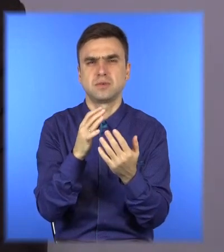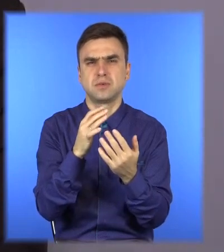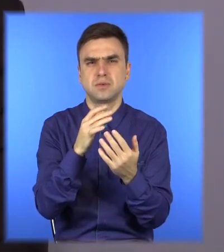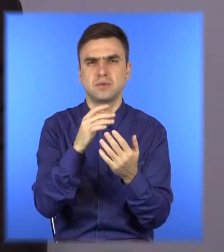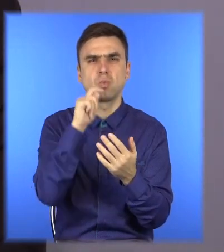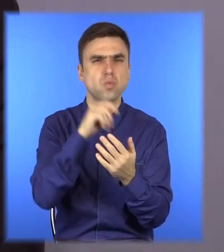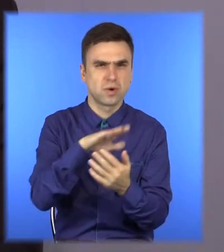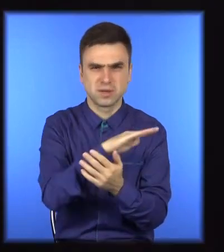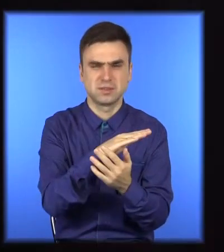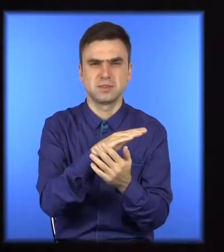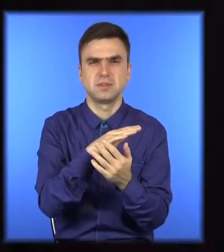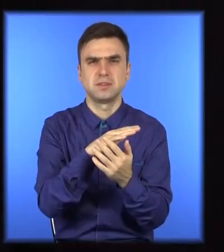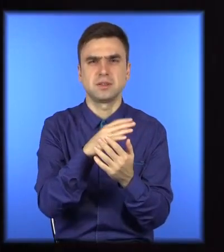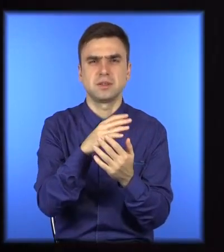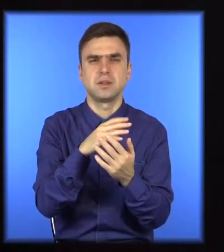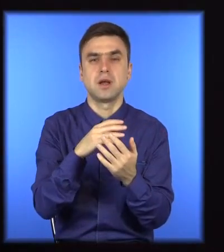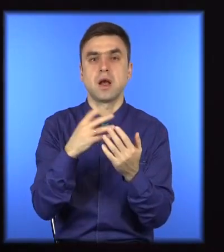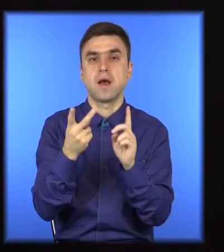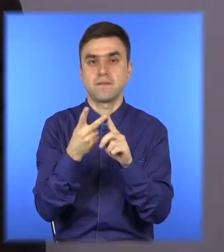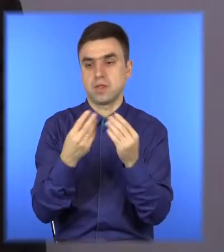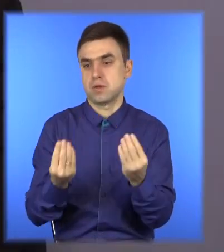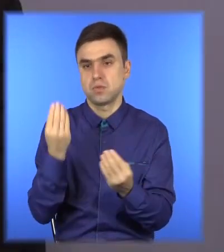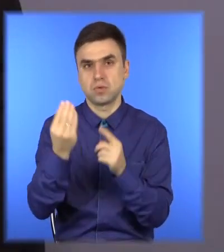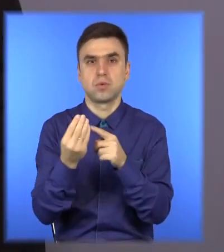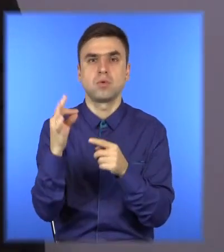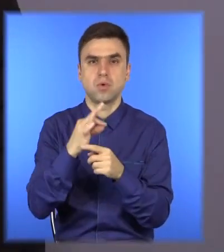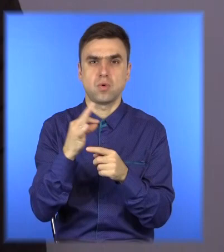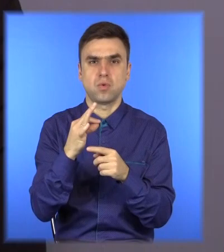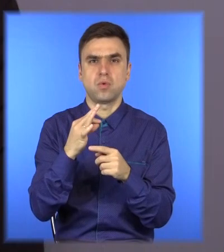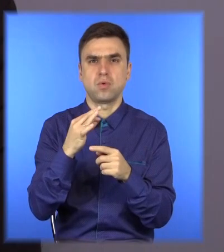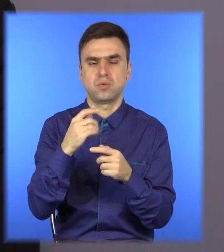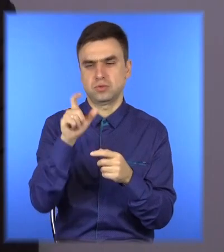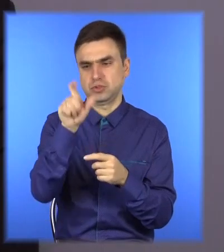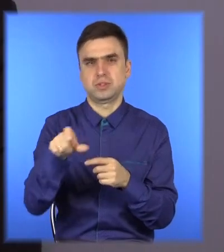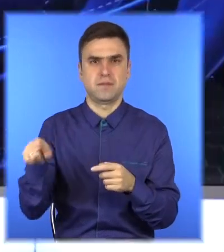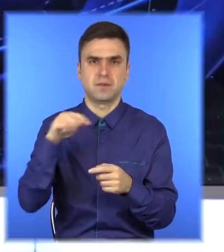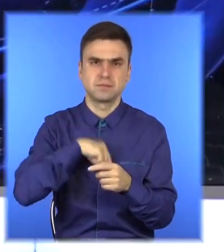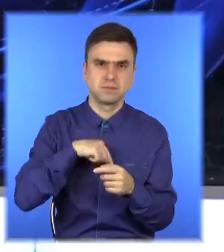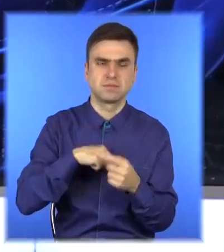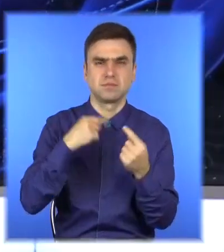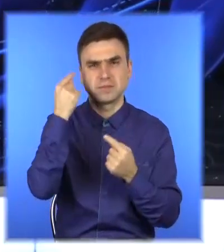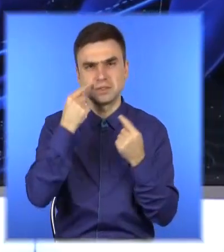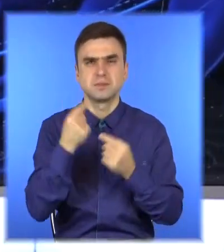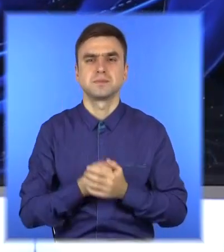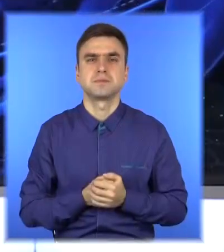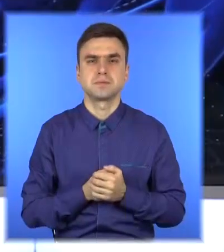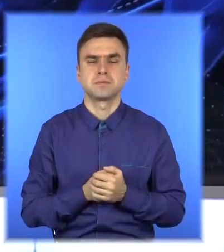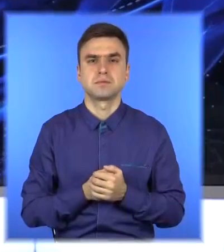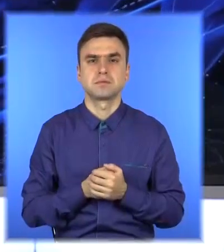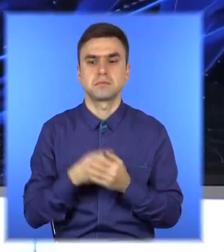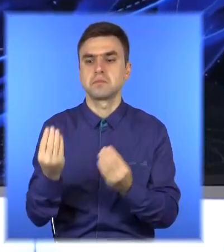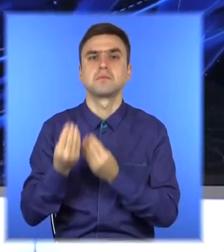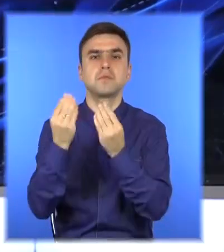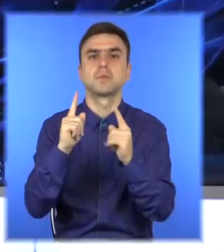– це лірика. Я їх видав з нагоди свого 60-річчя. Мистецькі